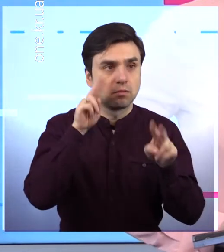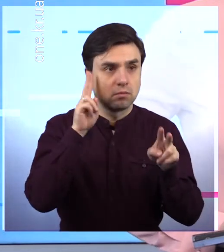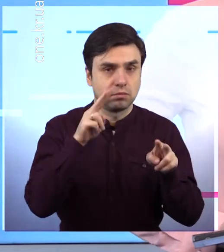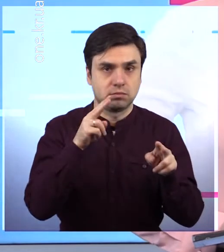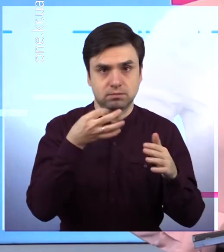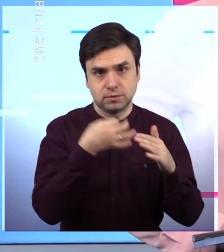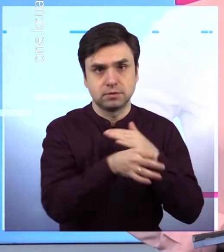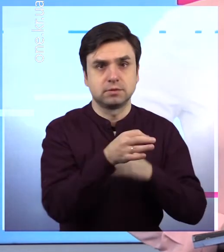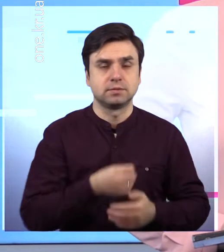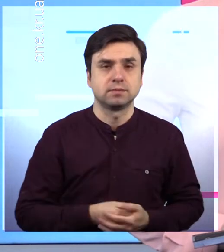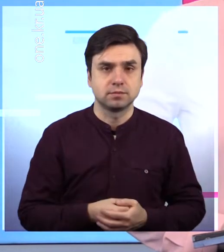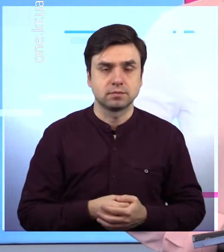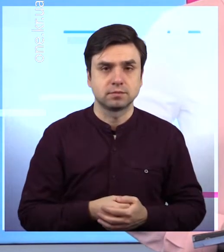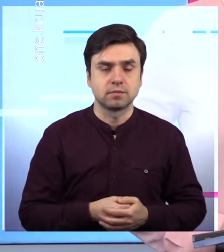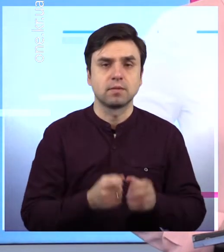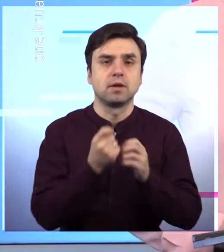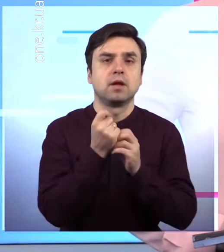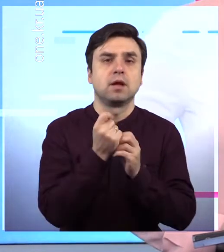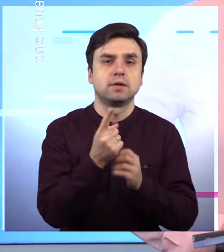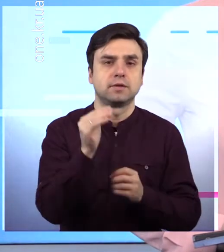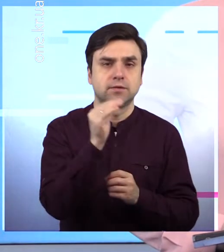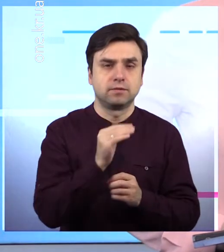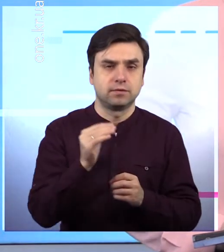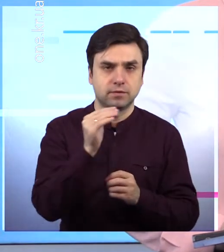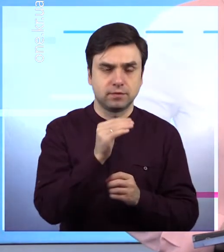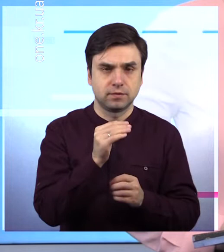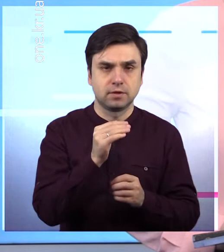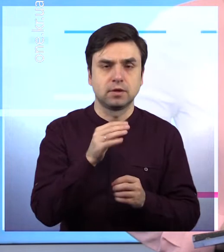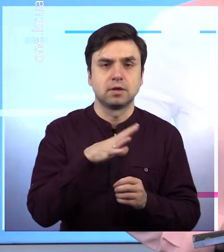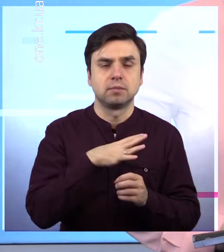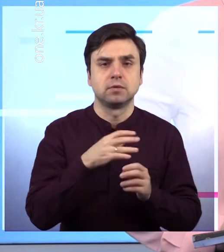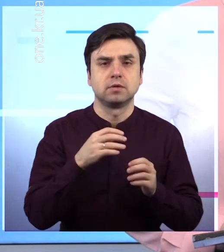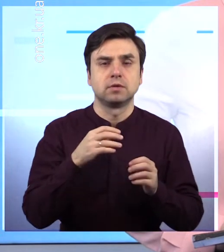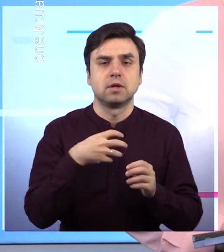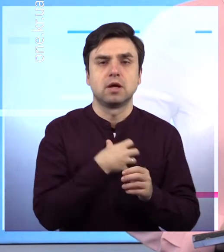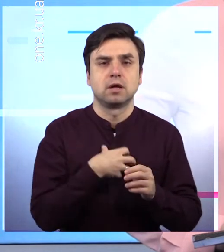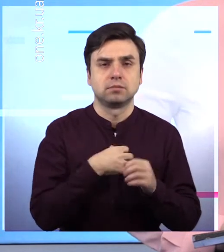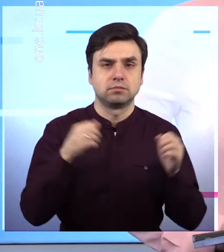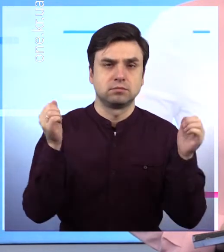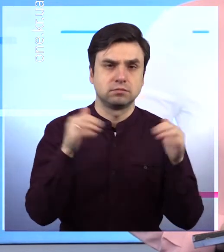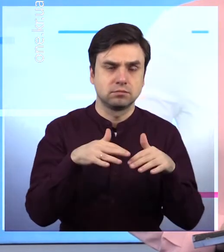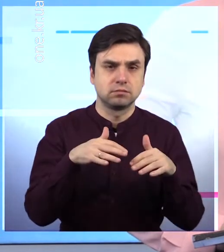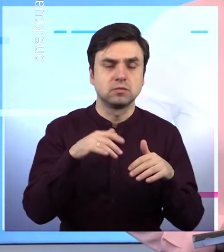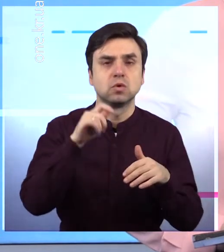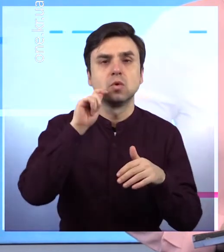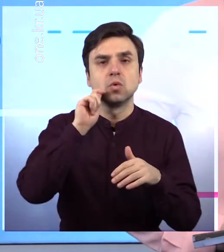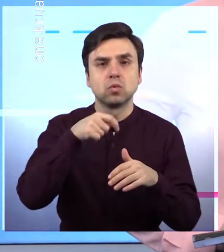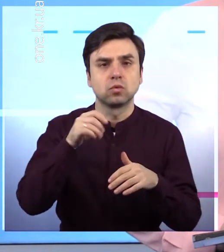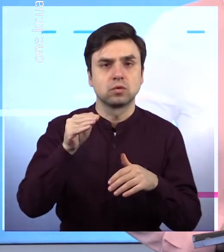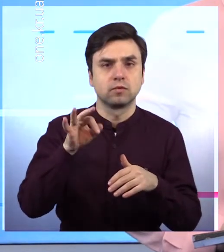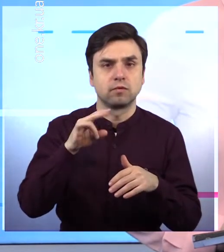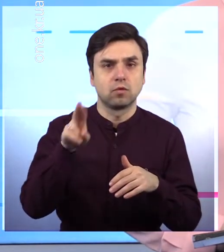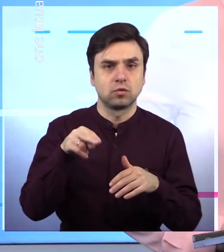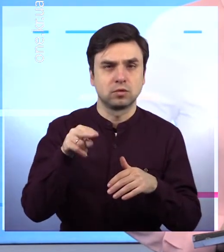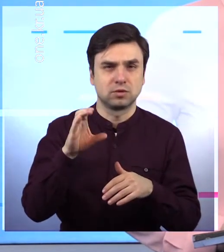дитсадок. 11 лютого у будівлі Криворізького міськвиконкому відбулась робоча зустріч з представниками Українського фонду соціальних